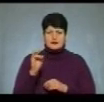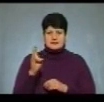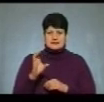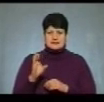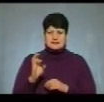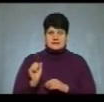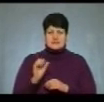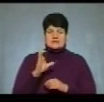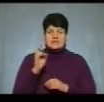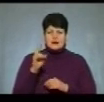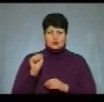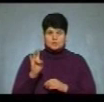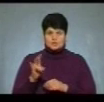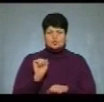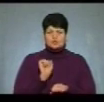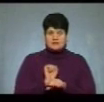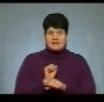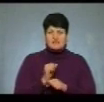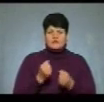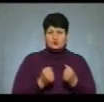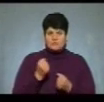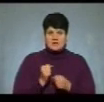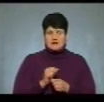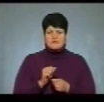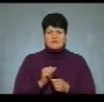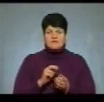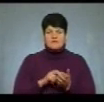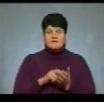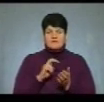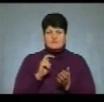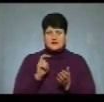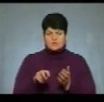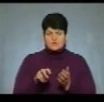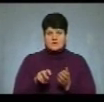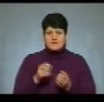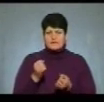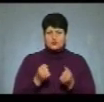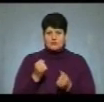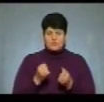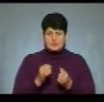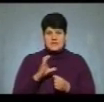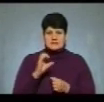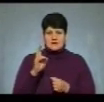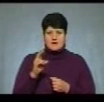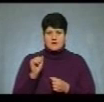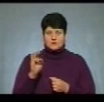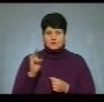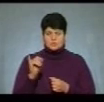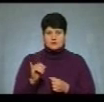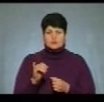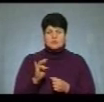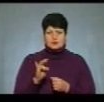автомобіль. Вийшовши перший з автомобіля в шкакун, почав